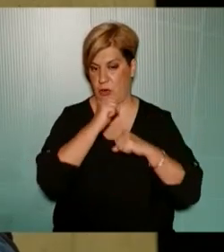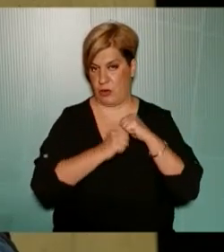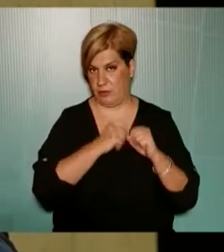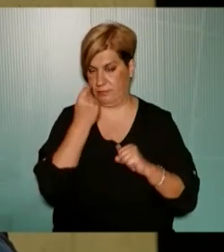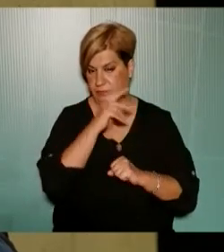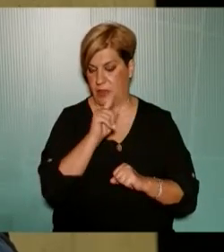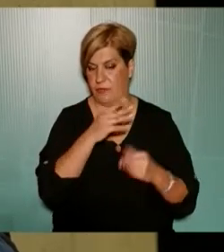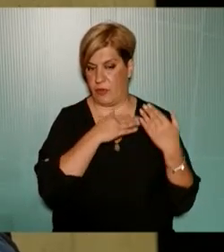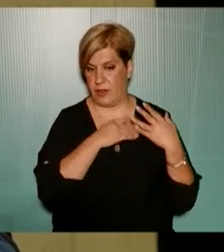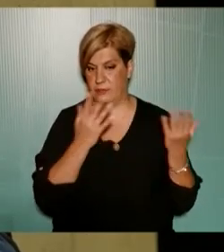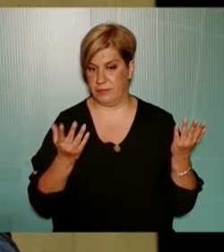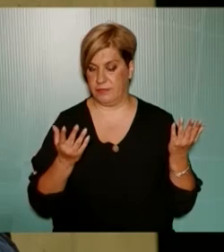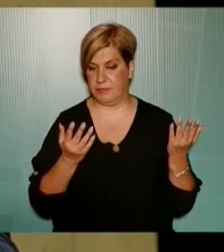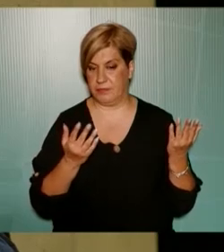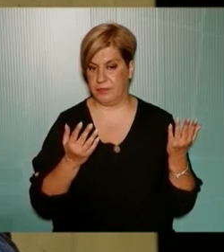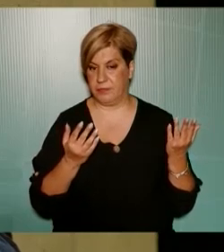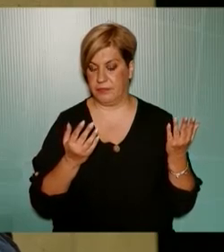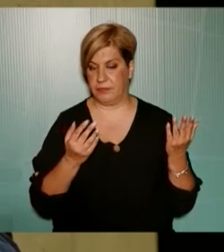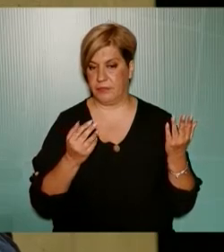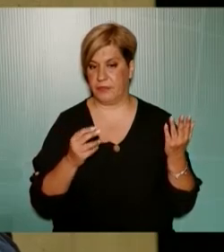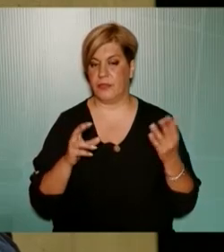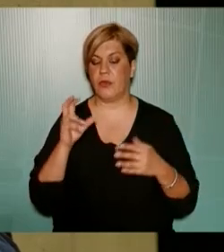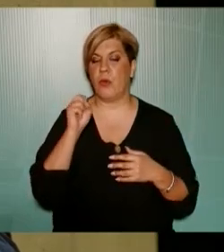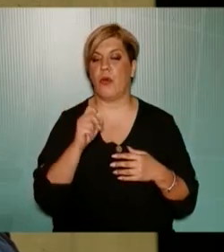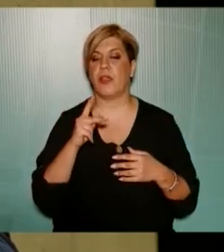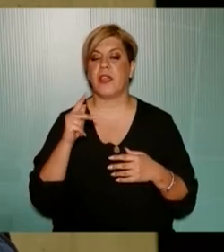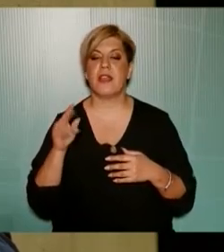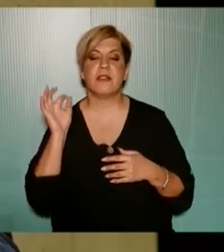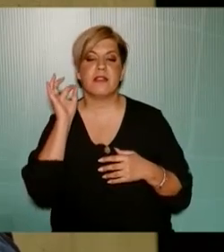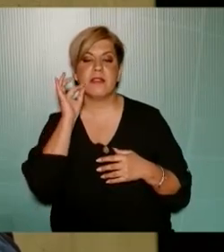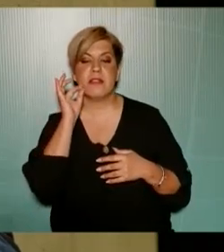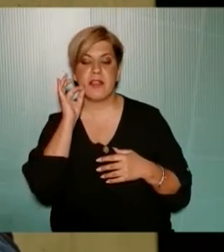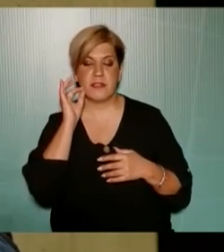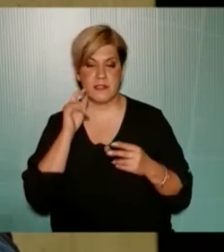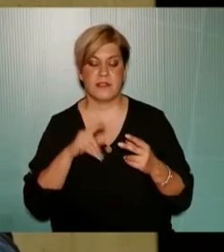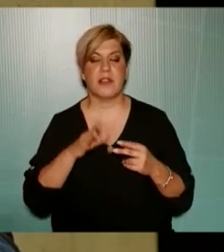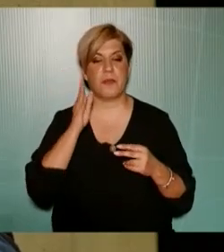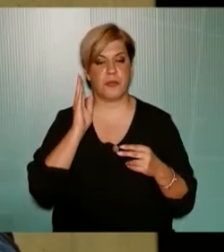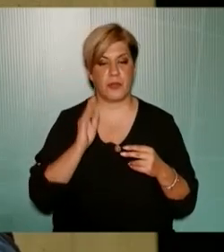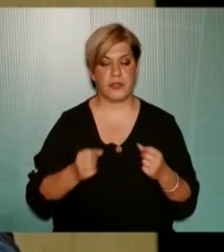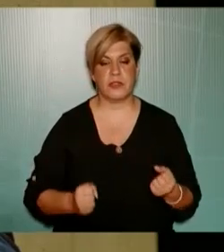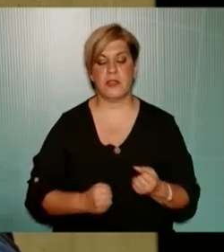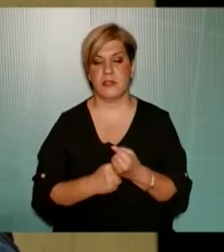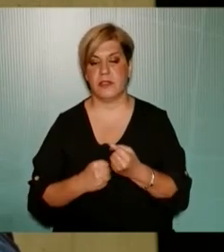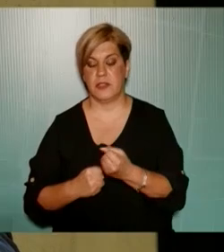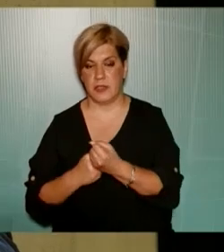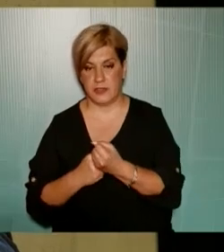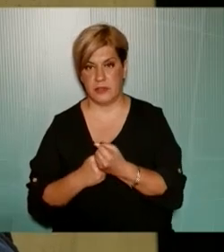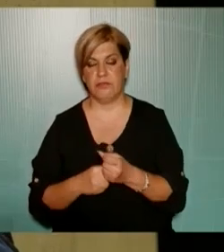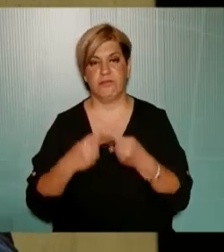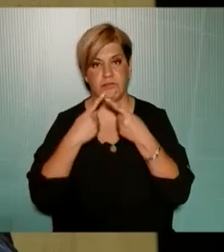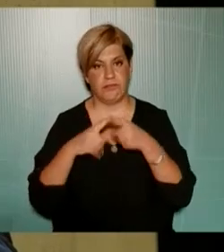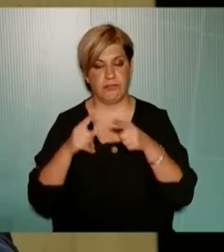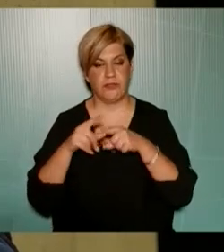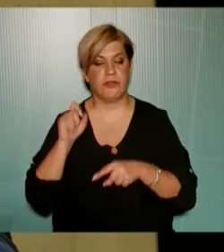το και η θέση προκειμένου να μπορέσει να στηρίξει καινοτόμες